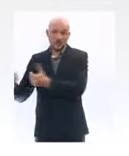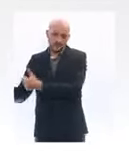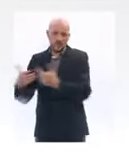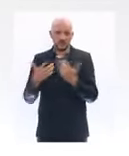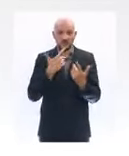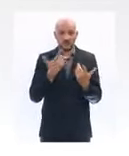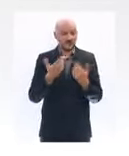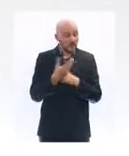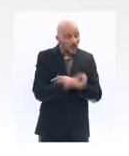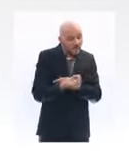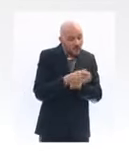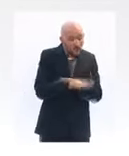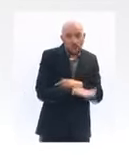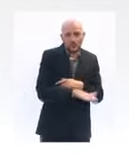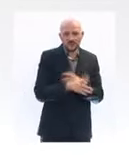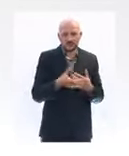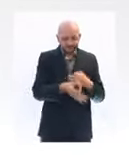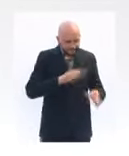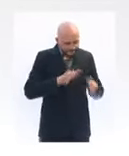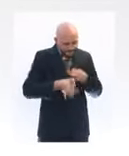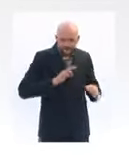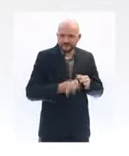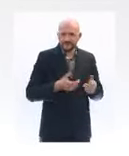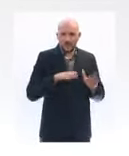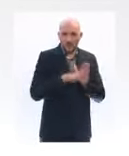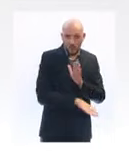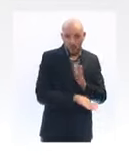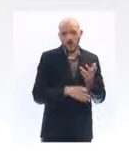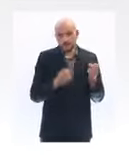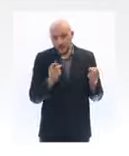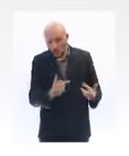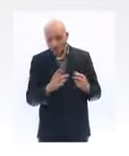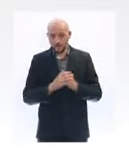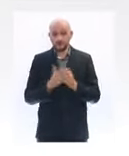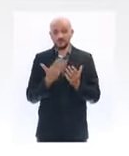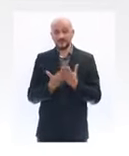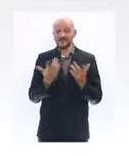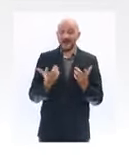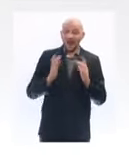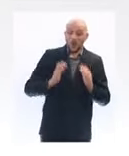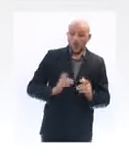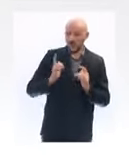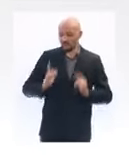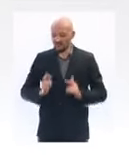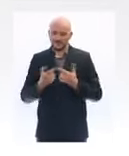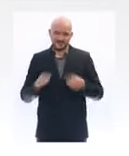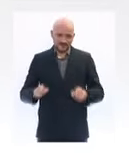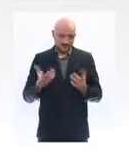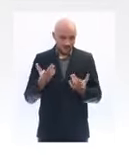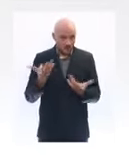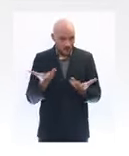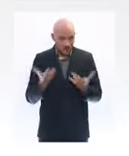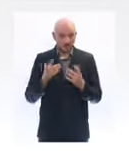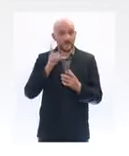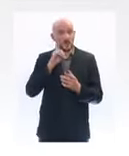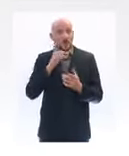moins il est contaminant. Le sujet se pose donc en des termes différents au collège et au lycée. D'abord parce qu'au collège, de manière naturelle, il y a moins de